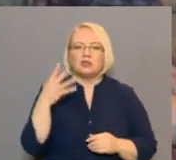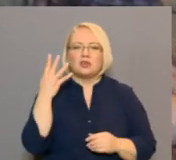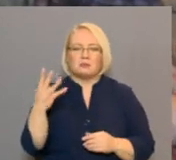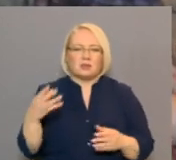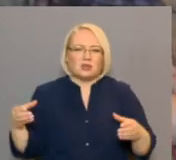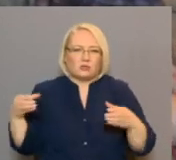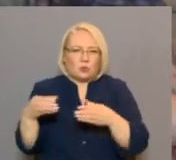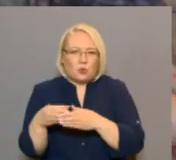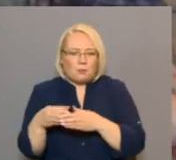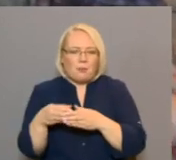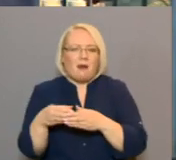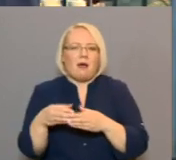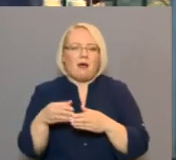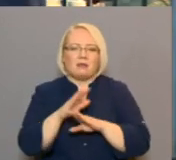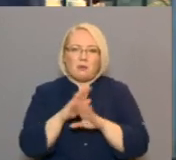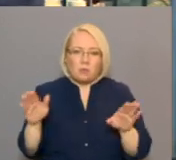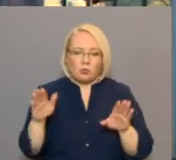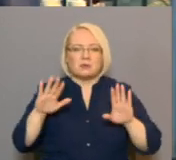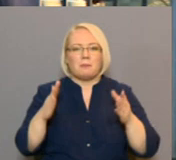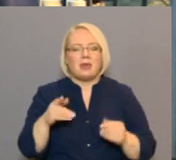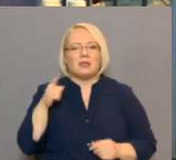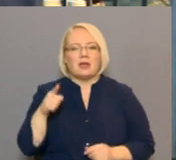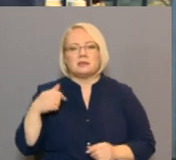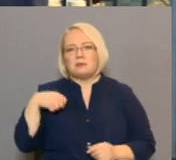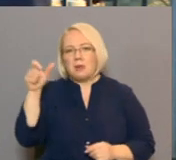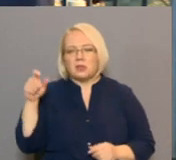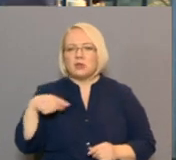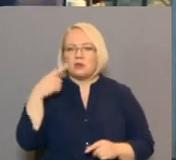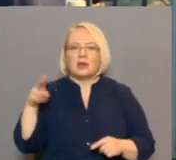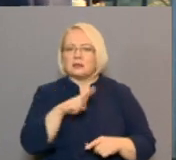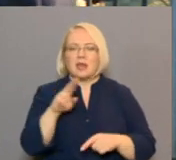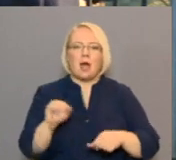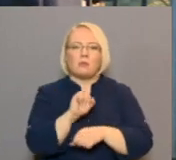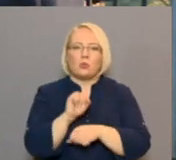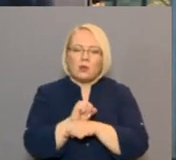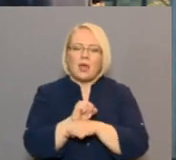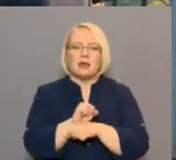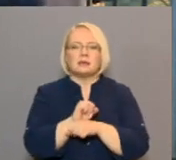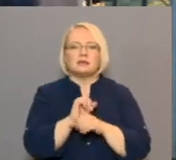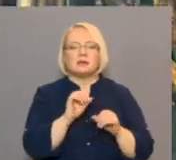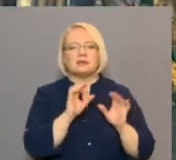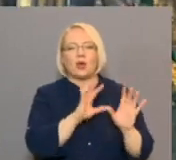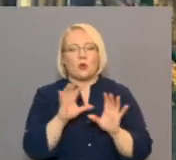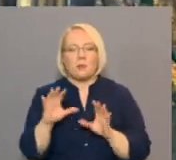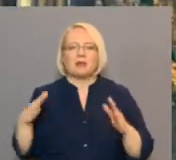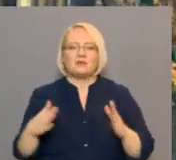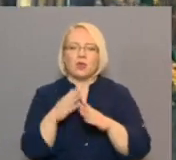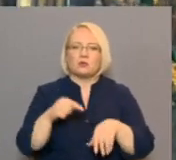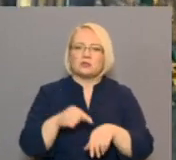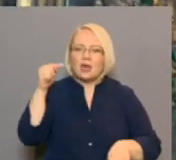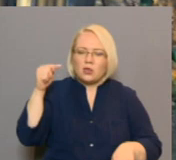gaidu vienības gaidām izpaliks. Taču viņas sola, tas neapturēs sarūpēt svētku sajūtu un pārsteigumu kādā